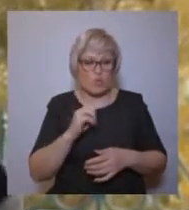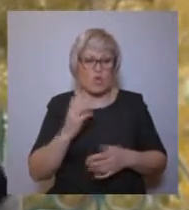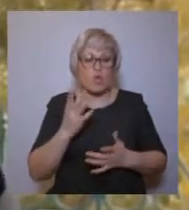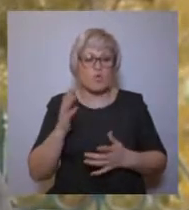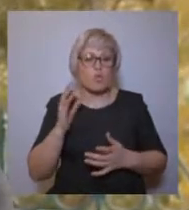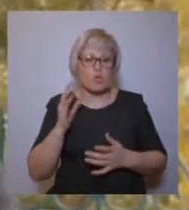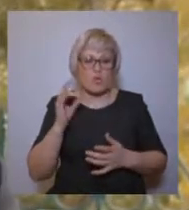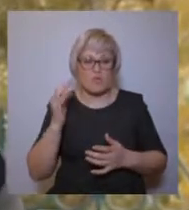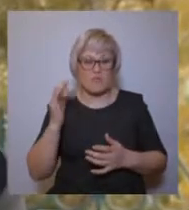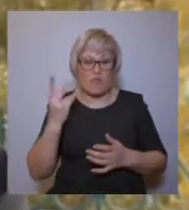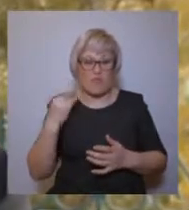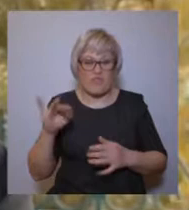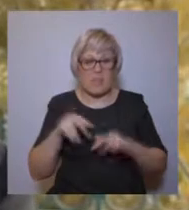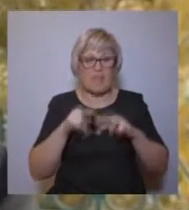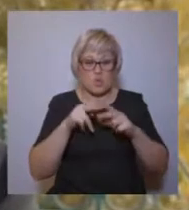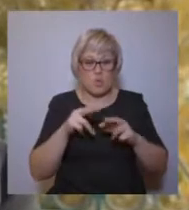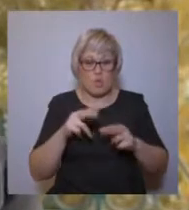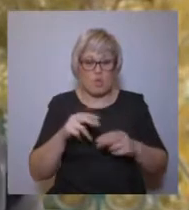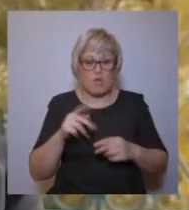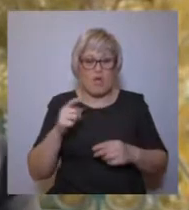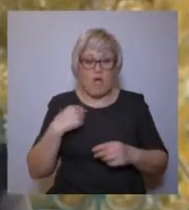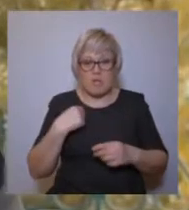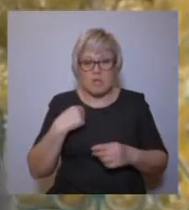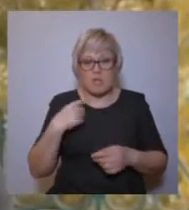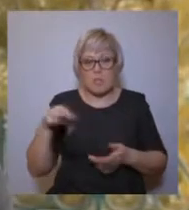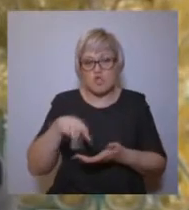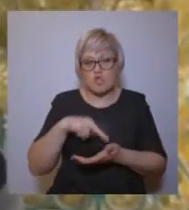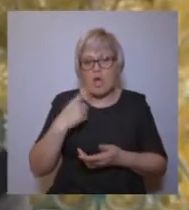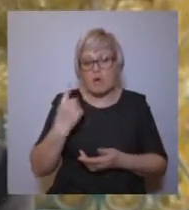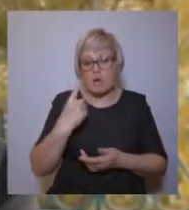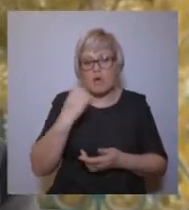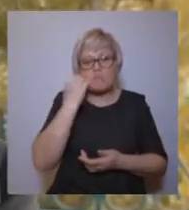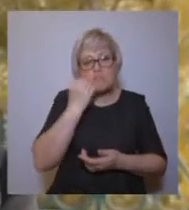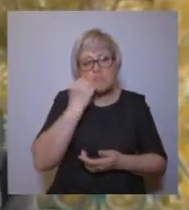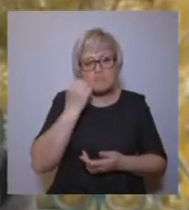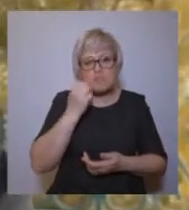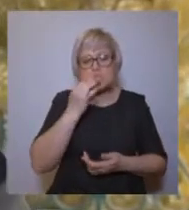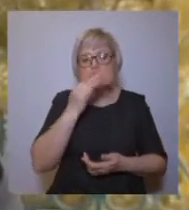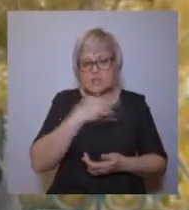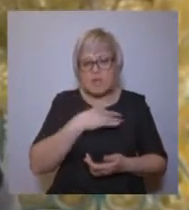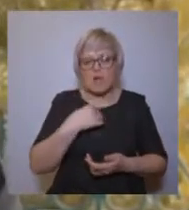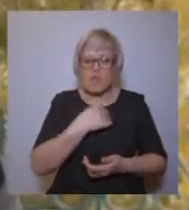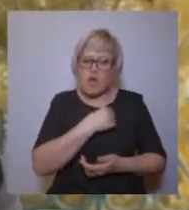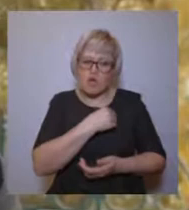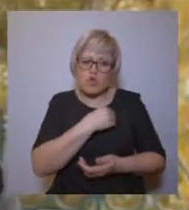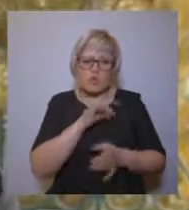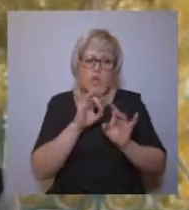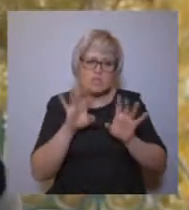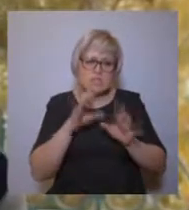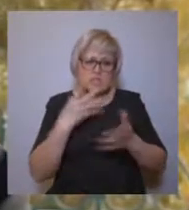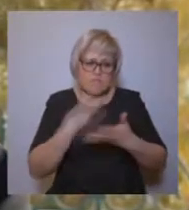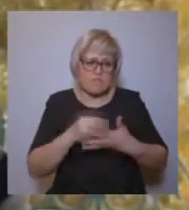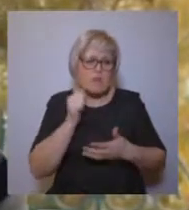украшает до настоящее время богослужение в город Тюмень, то после богослужения ко мне подошла одна старушка